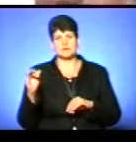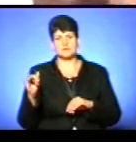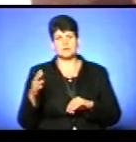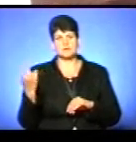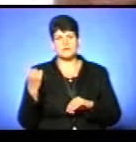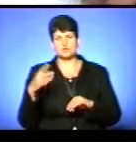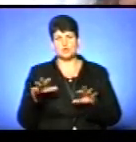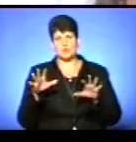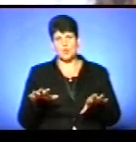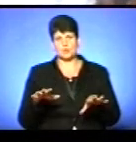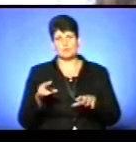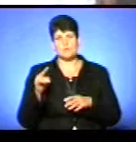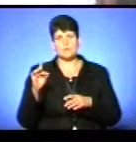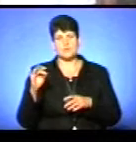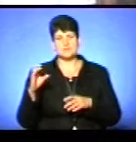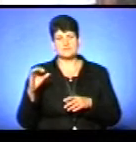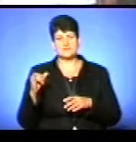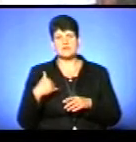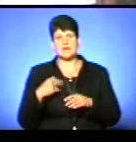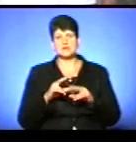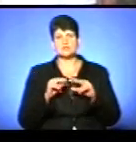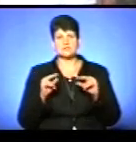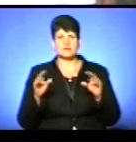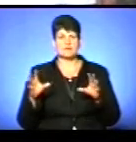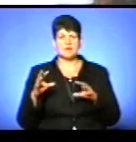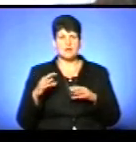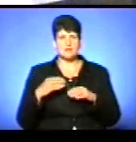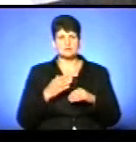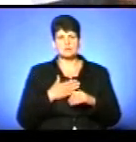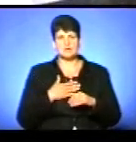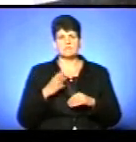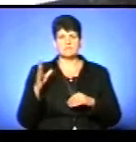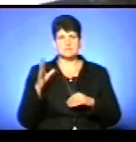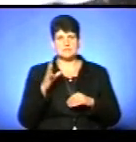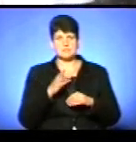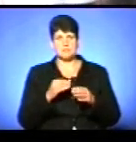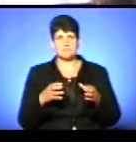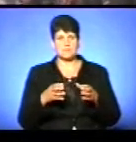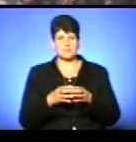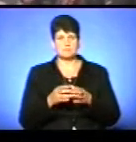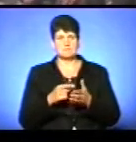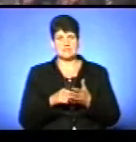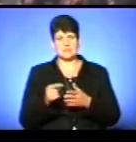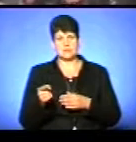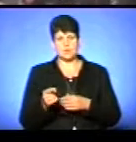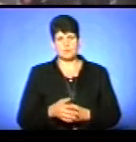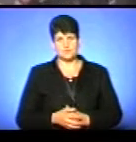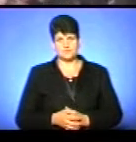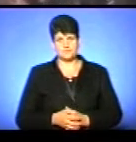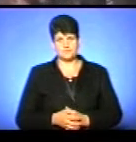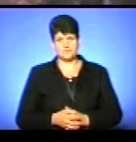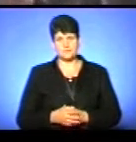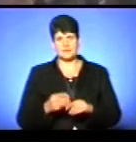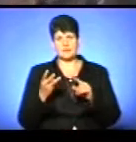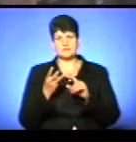просвіти. Я щаслива разом з нашими всіма просвітянами міста Тернополя. Третя